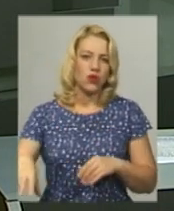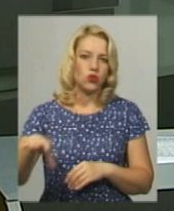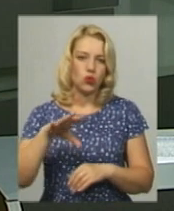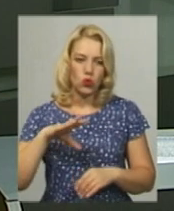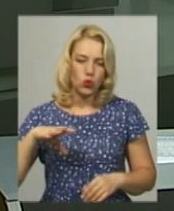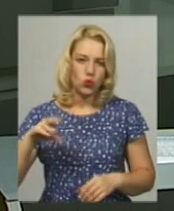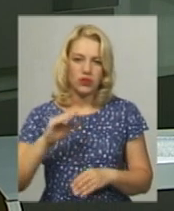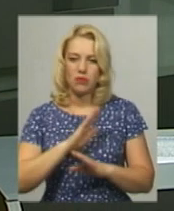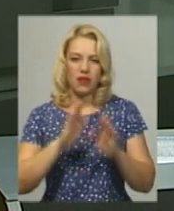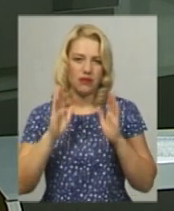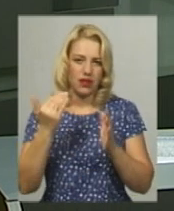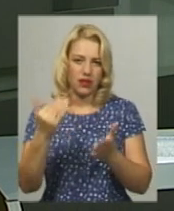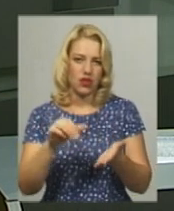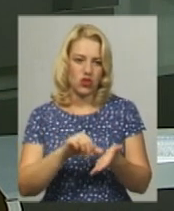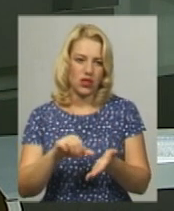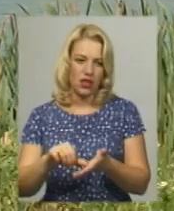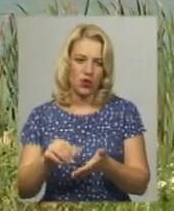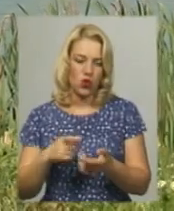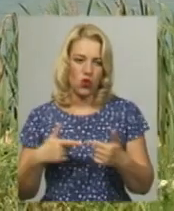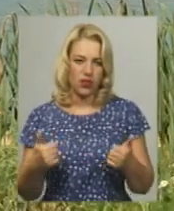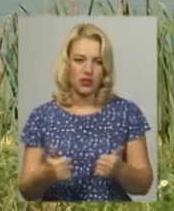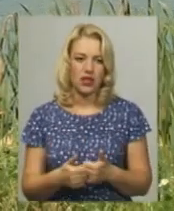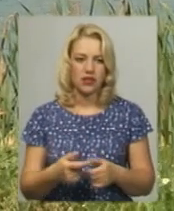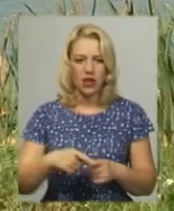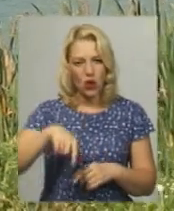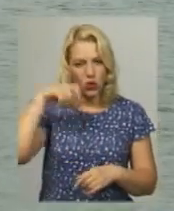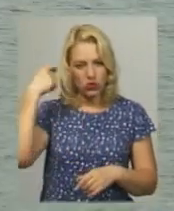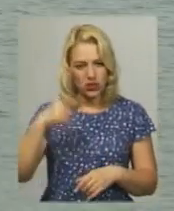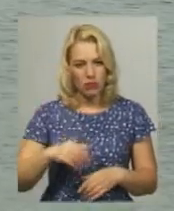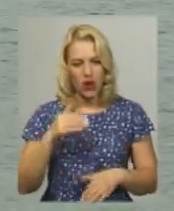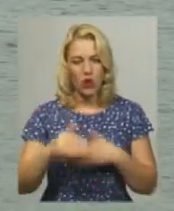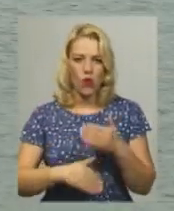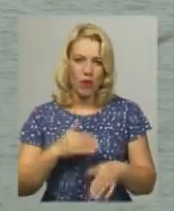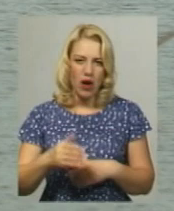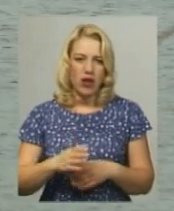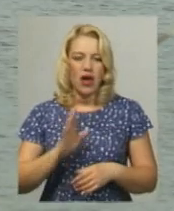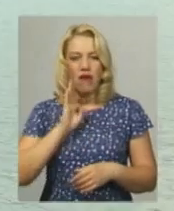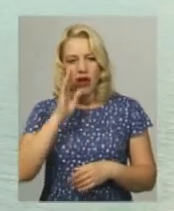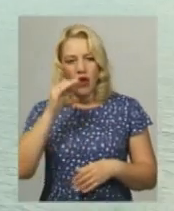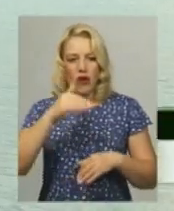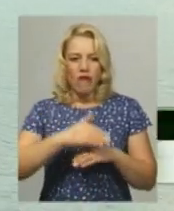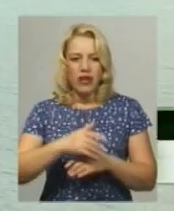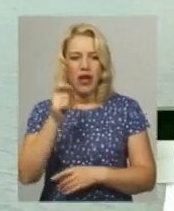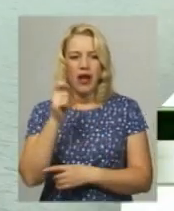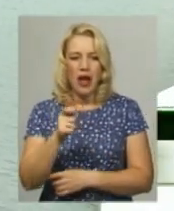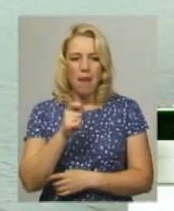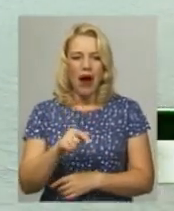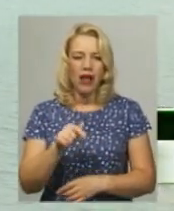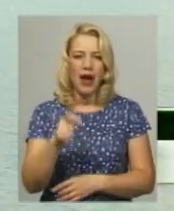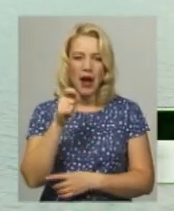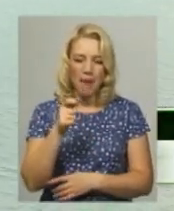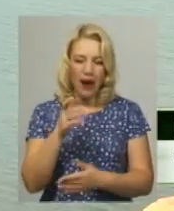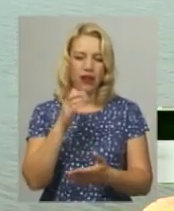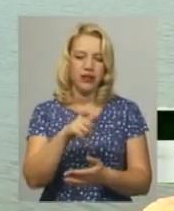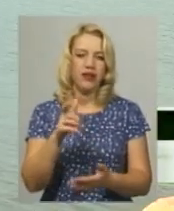їхньої громадської організації. У спеку в ставку купаються, вранці та ввечері тут рибалять. Рибалки є майже кожного